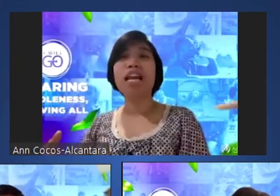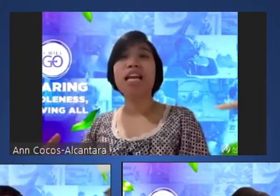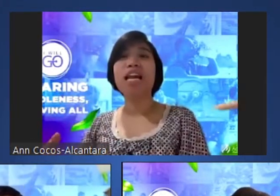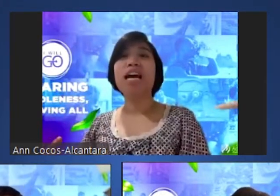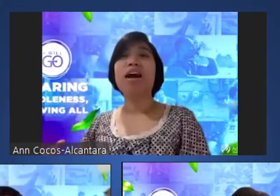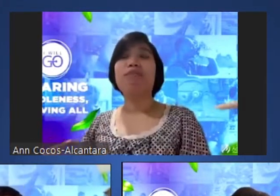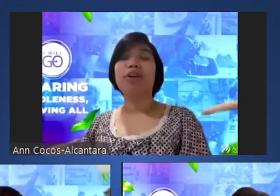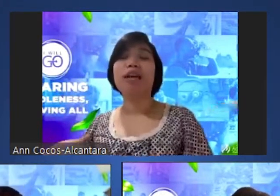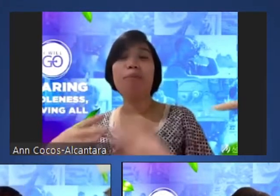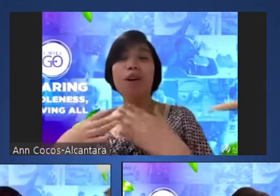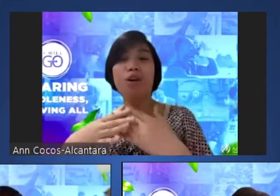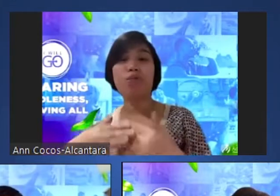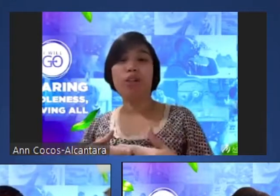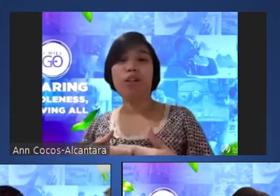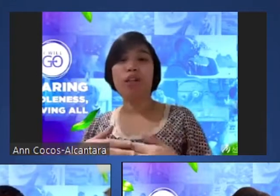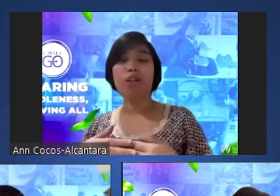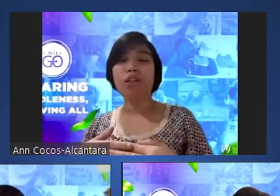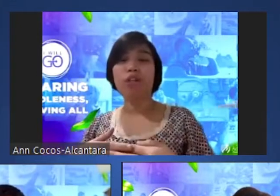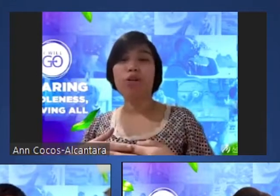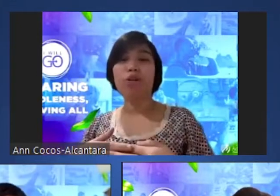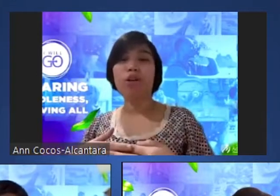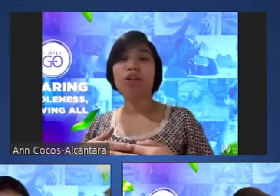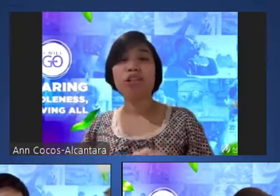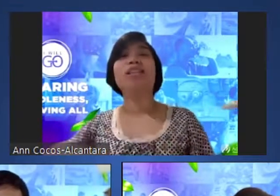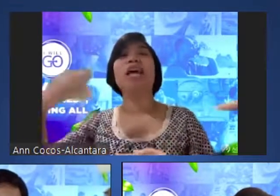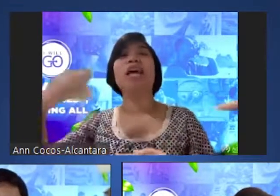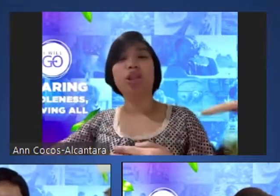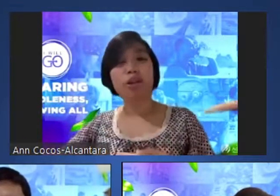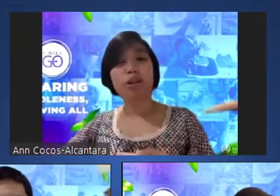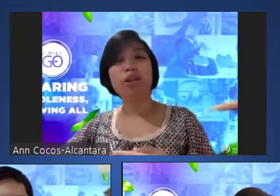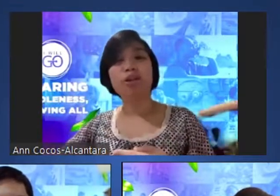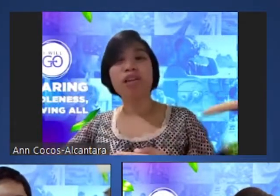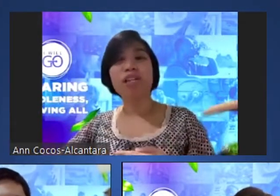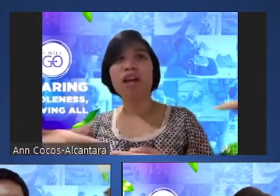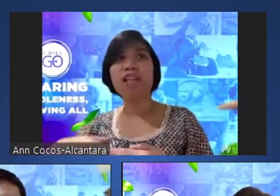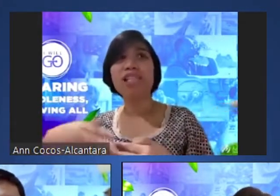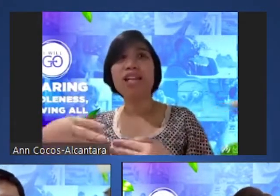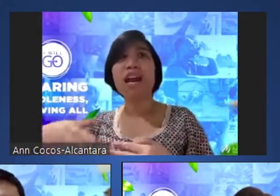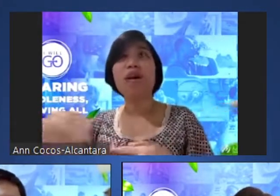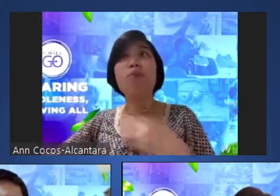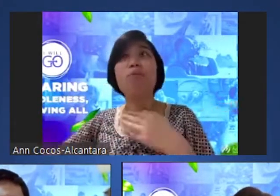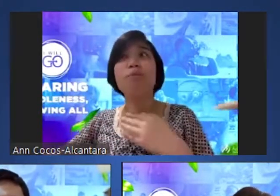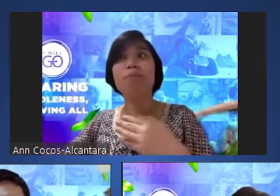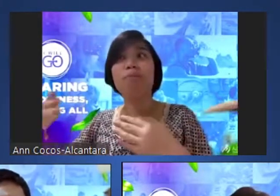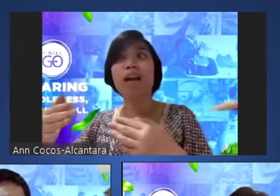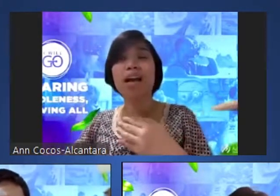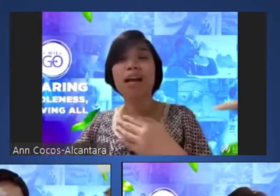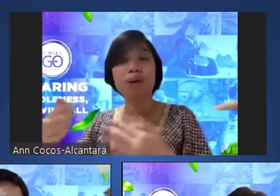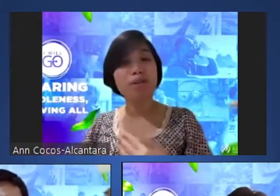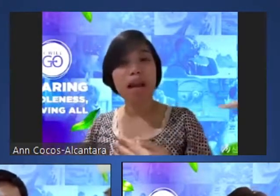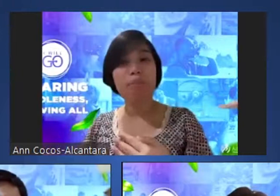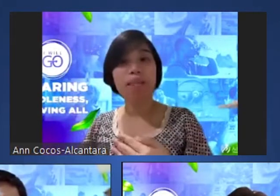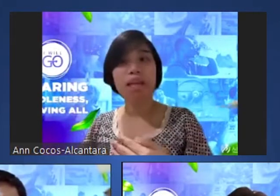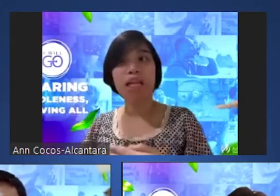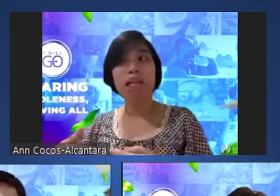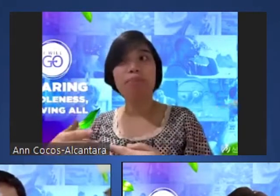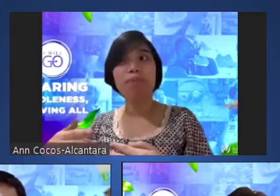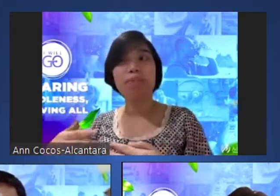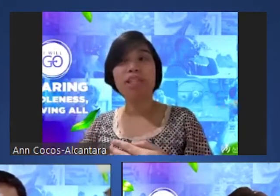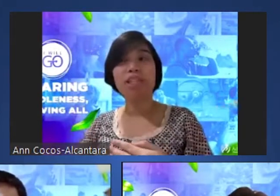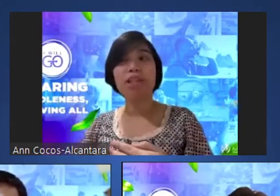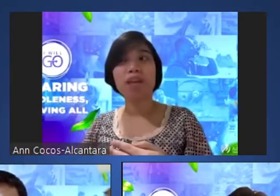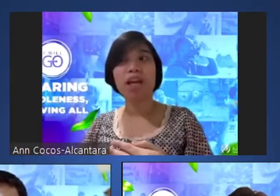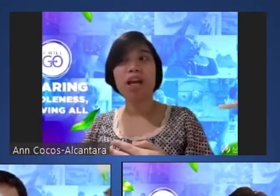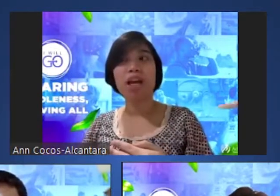necessarily for example nag-consult ka dito sa isang doktor tapos nag-second opinion ka dun sa isa natin necessarily kung magkaiba yung sinabi nila hindi